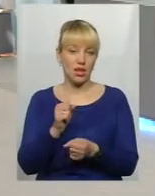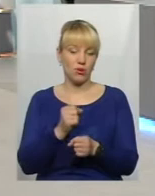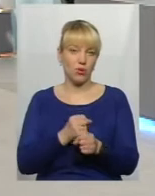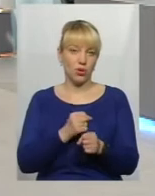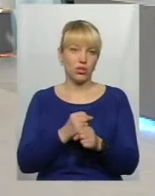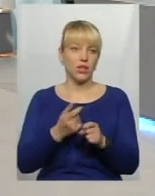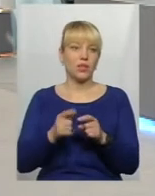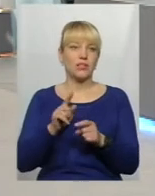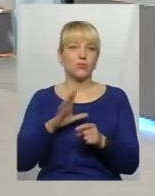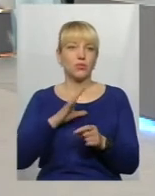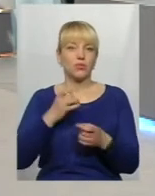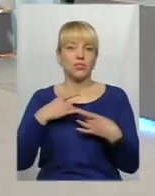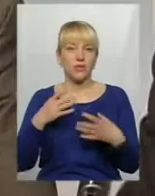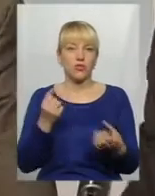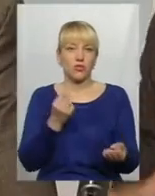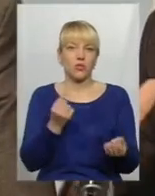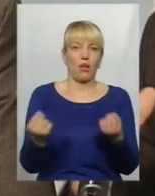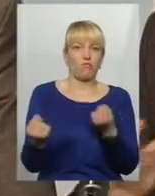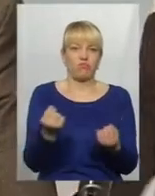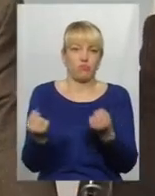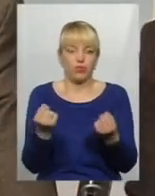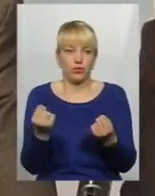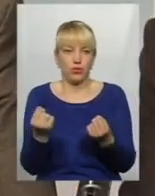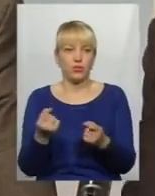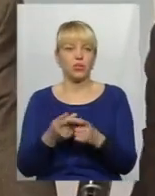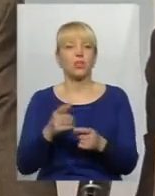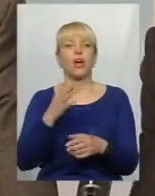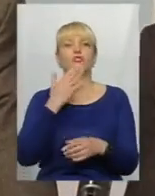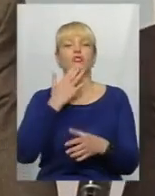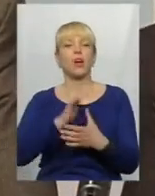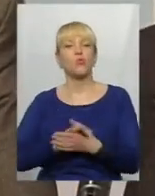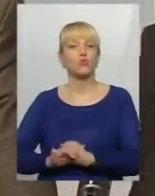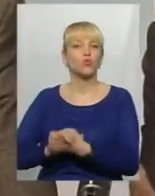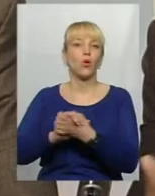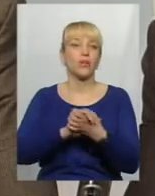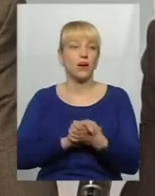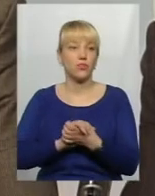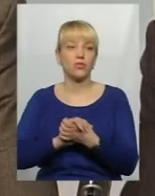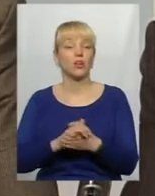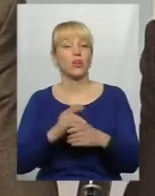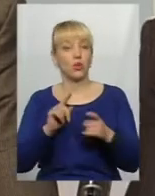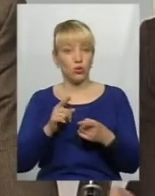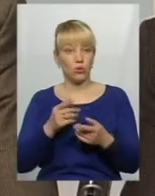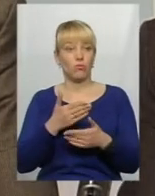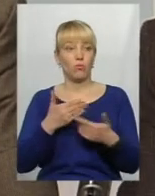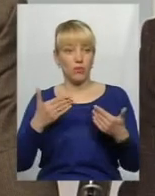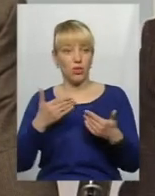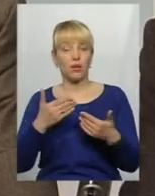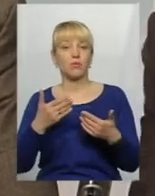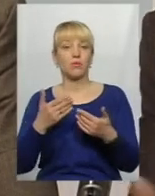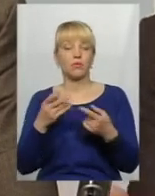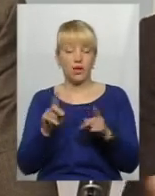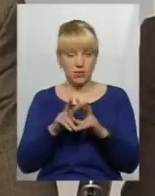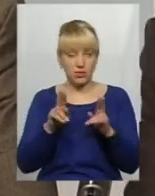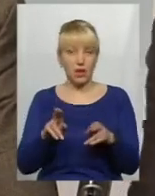свято напруження національної, так би мовити, солідарності. Тому ми в такому контексті маємо, і нині сьогодні